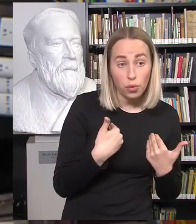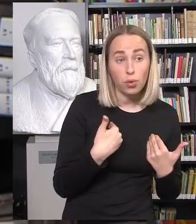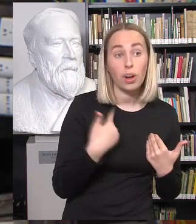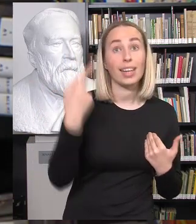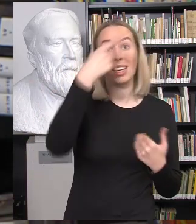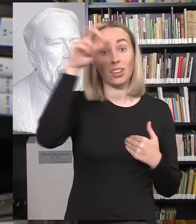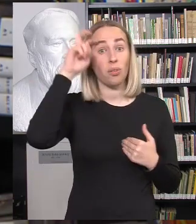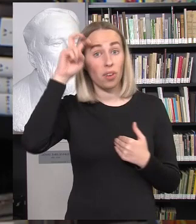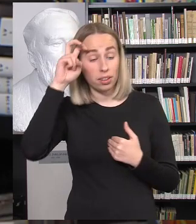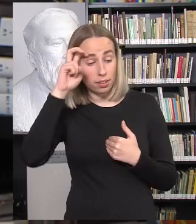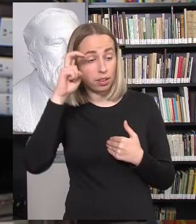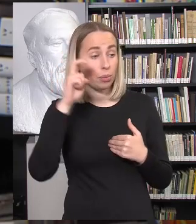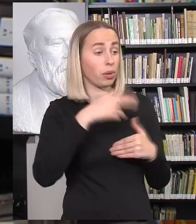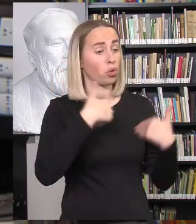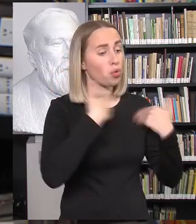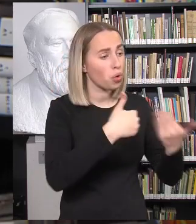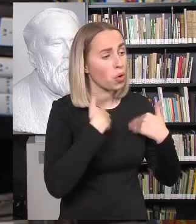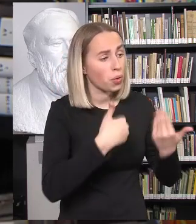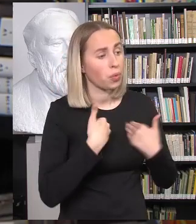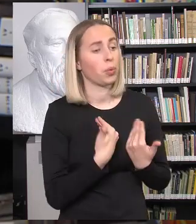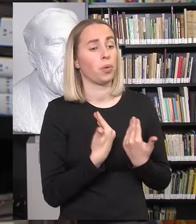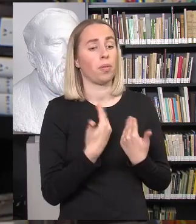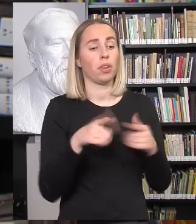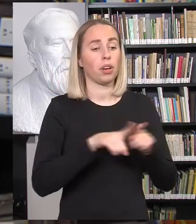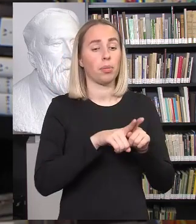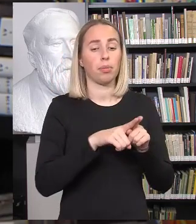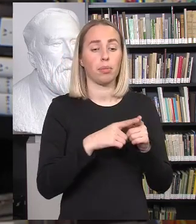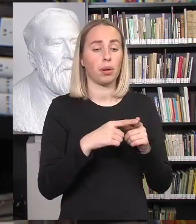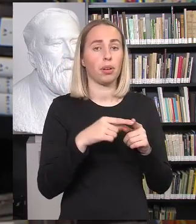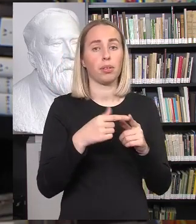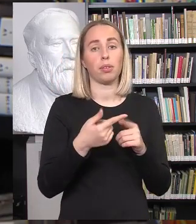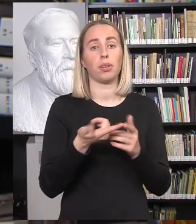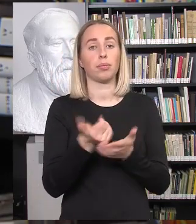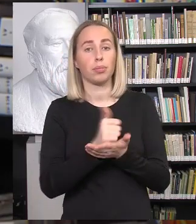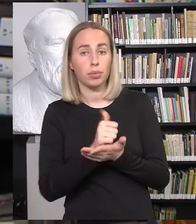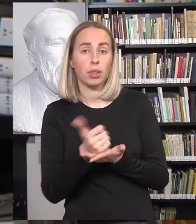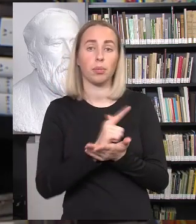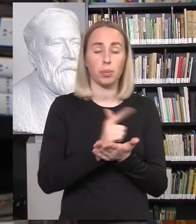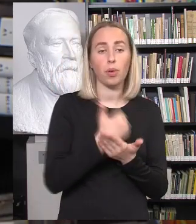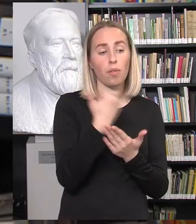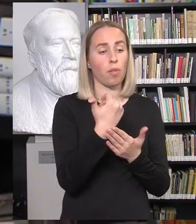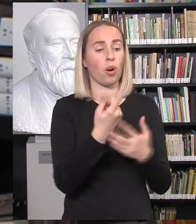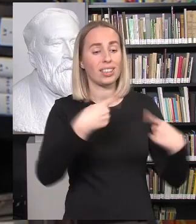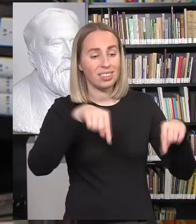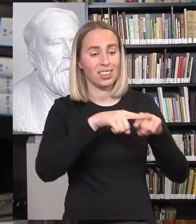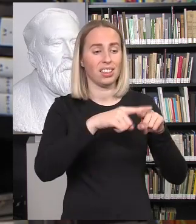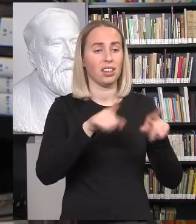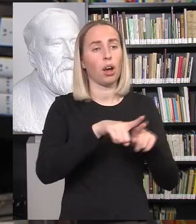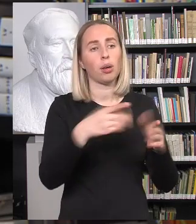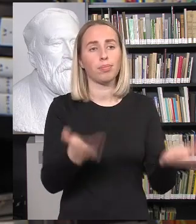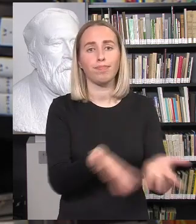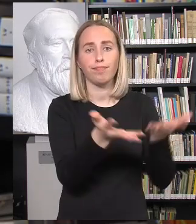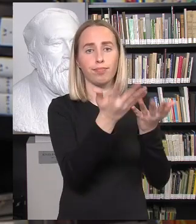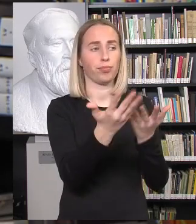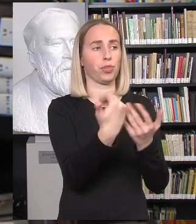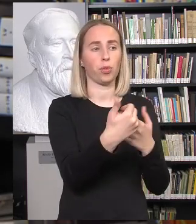valstybių, raginant Lietuvą, ką nors pozityvaus nuveikti LGBT plus asmenų užtikrinimo srityje. Tai jeigu